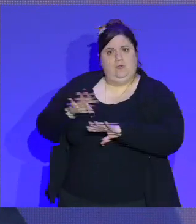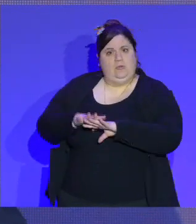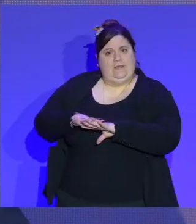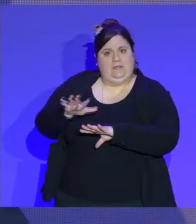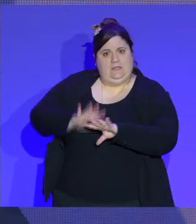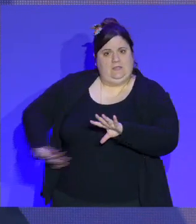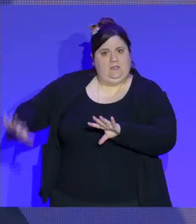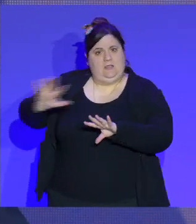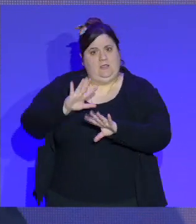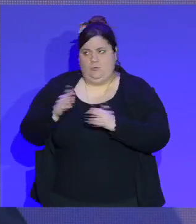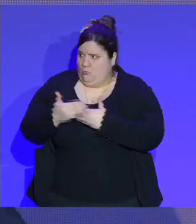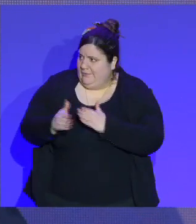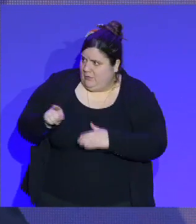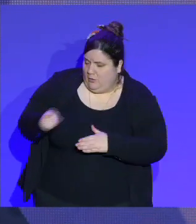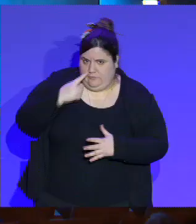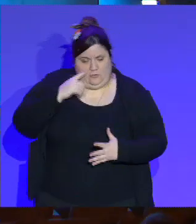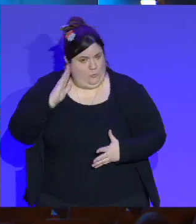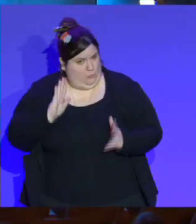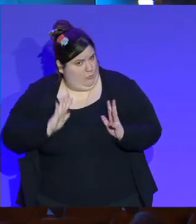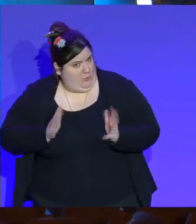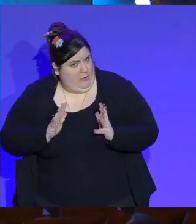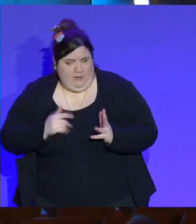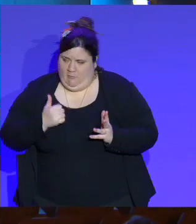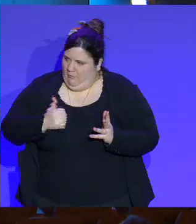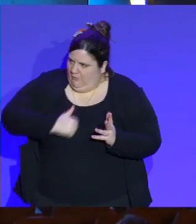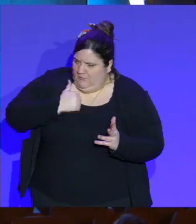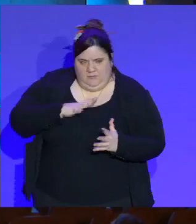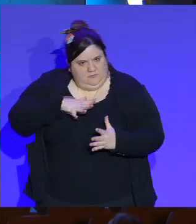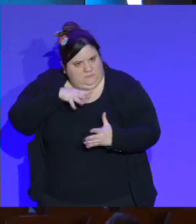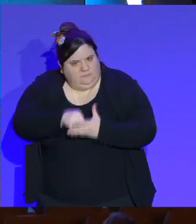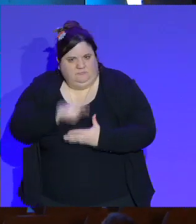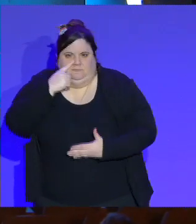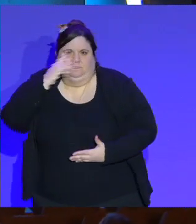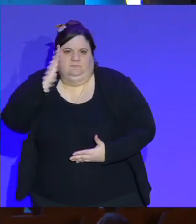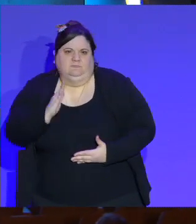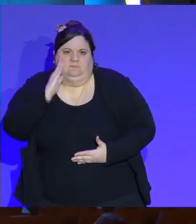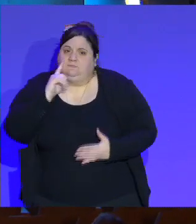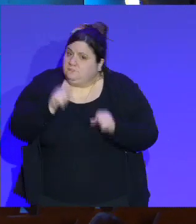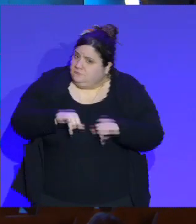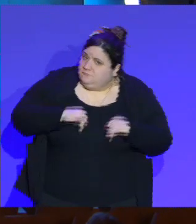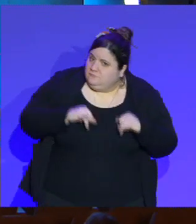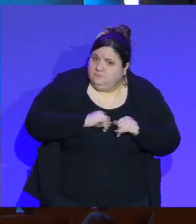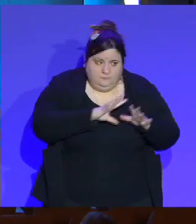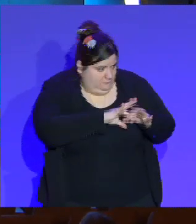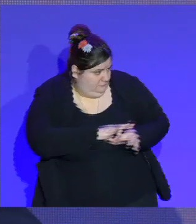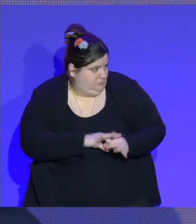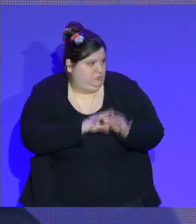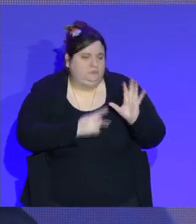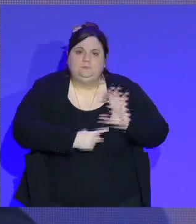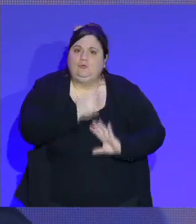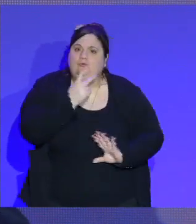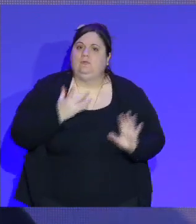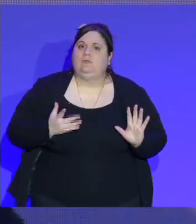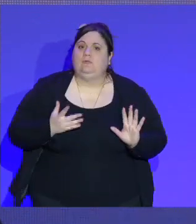qui tient la société, qui tient la société, qui tient beaucoup de nos jeunes ensemble et à chaque fois qu'on recule